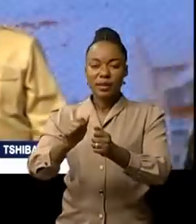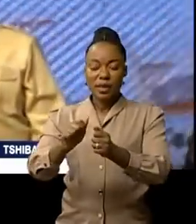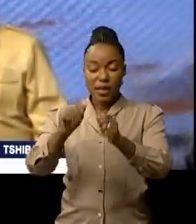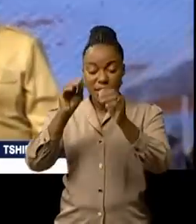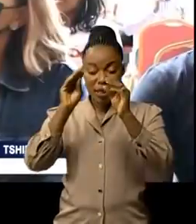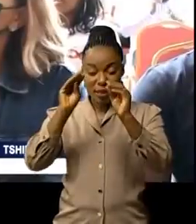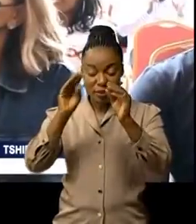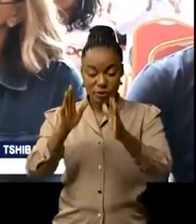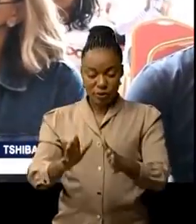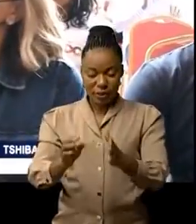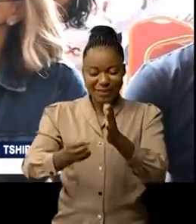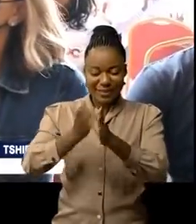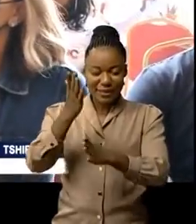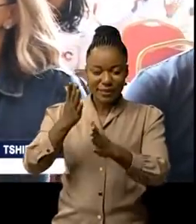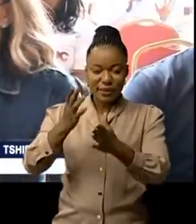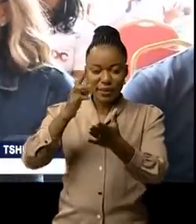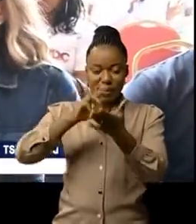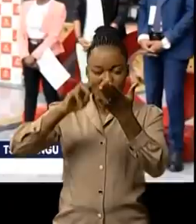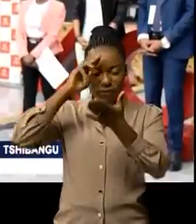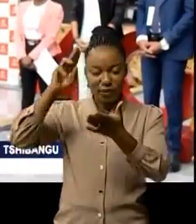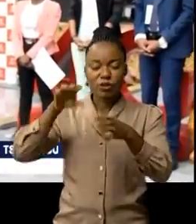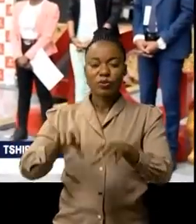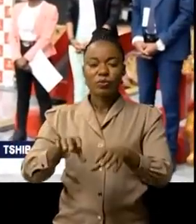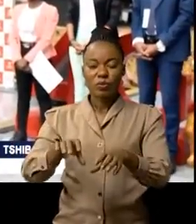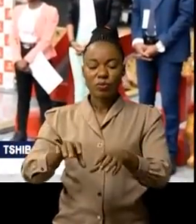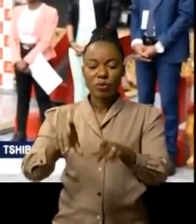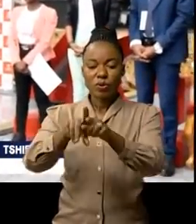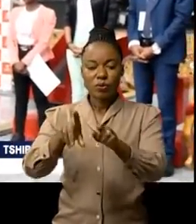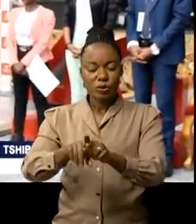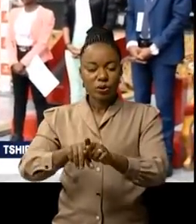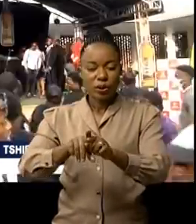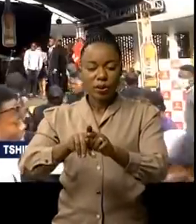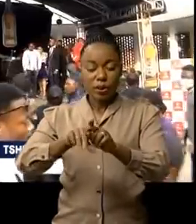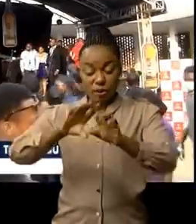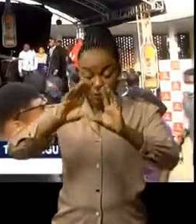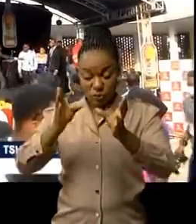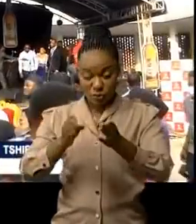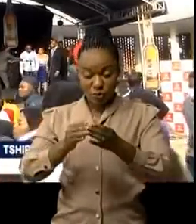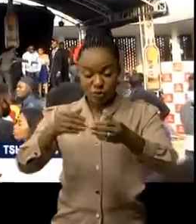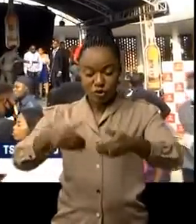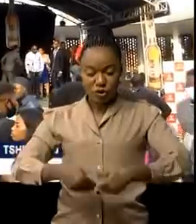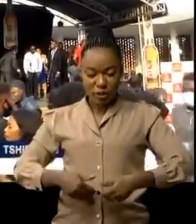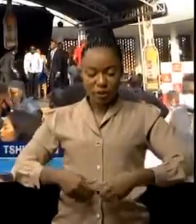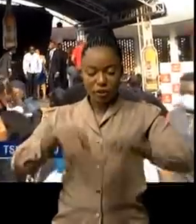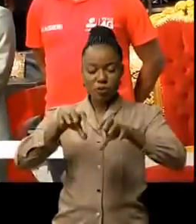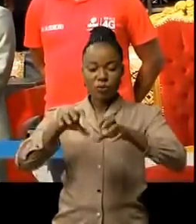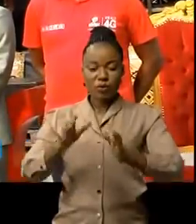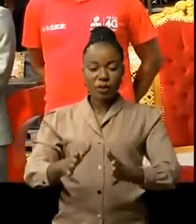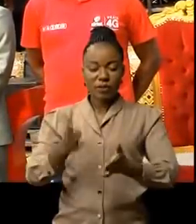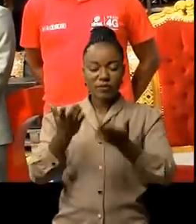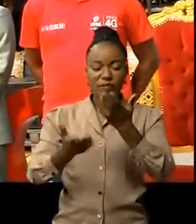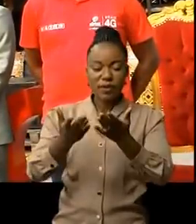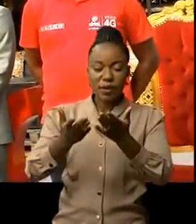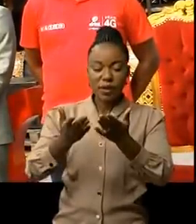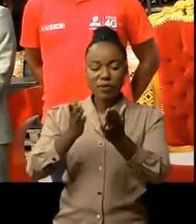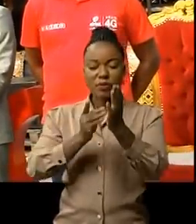universités de la RDC et instituts supérieurs le tout autour d'un thème jeunesse congolaise face au développement au de